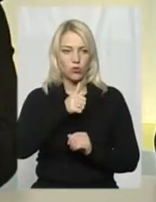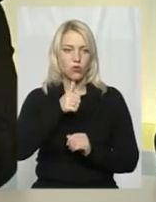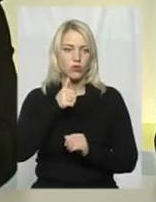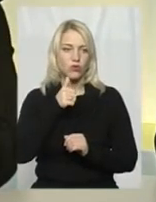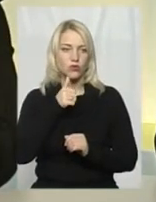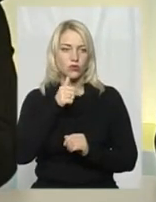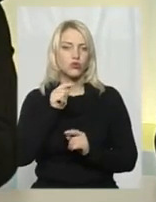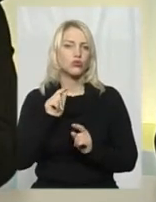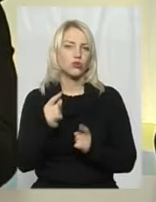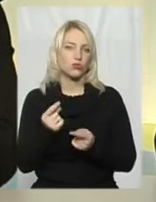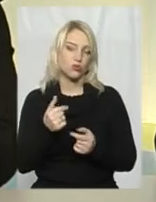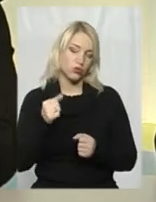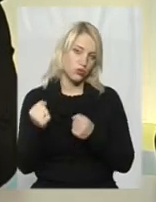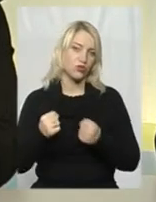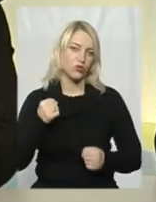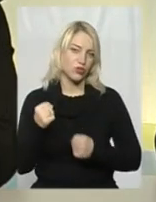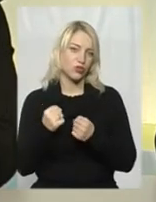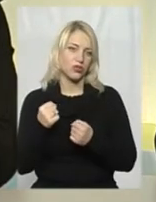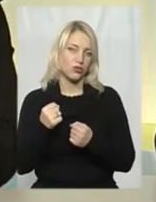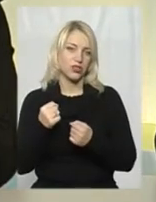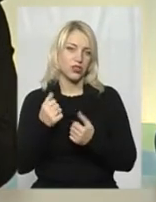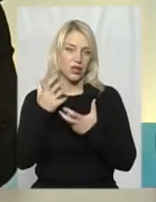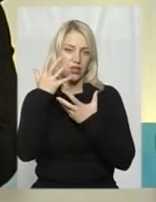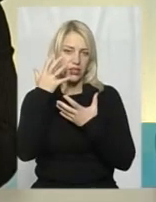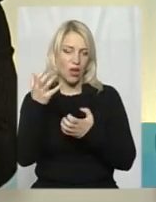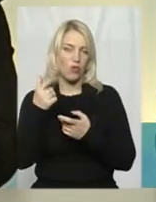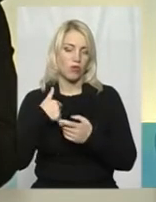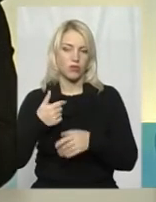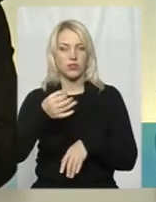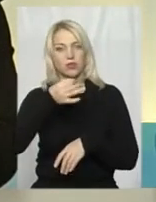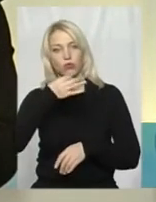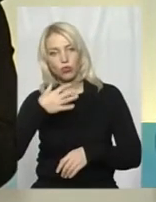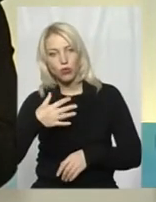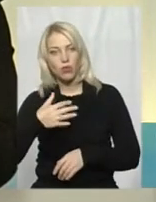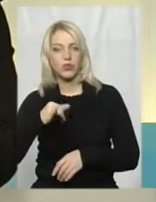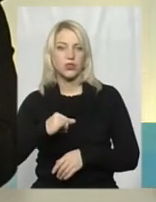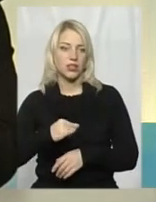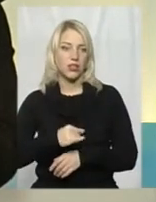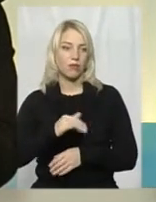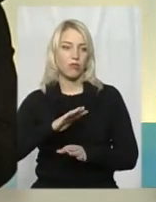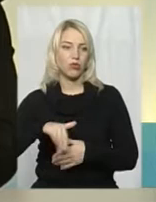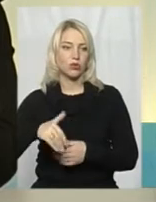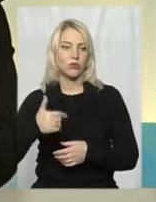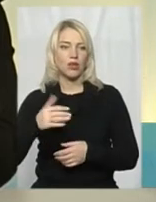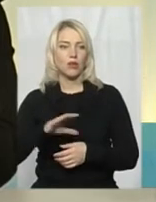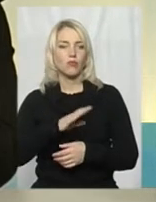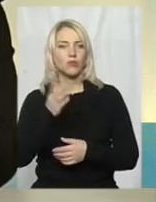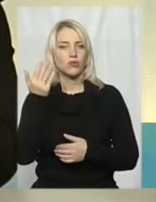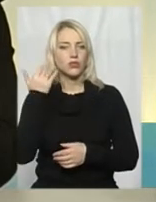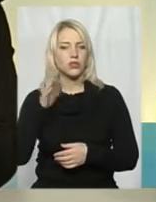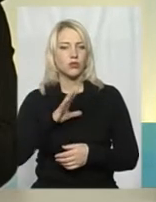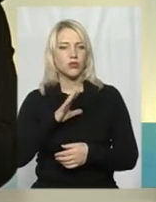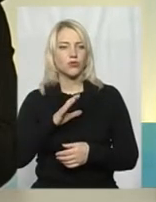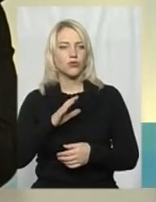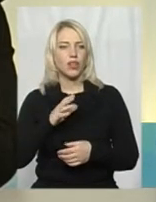Чому? Друзі захопилися, мені сподобалось. Потім тоді був десь черговий